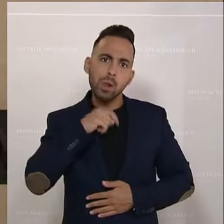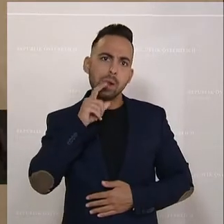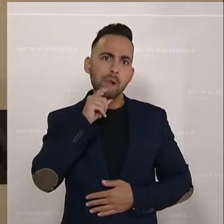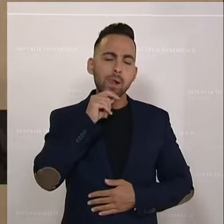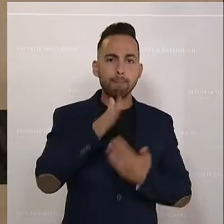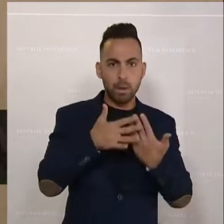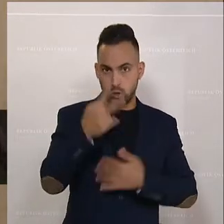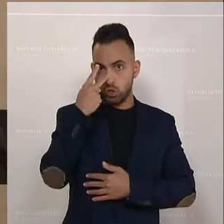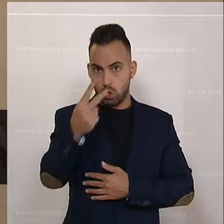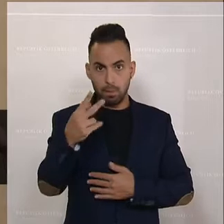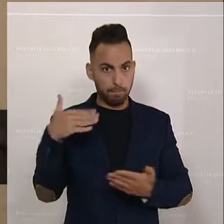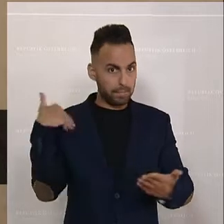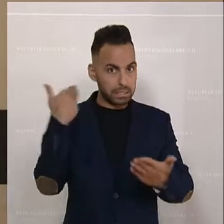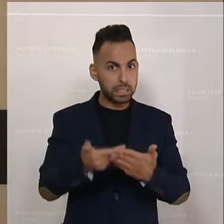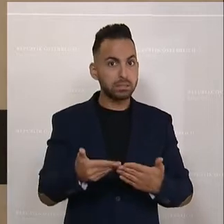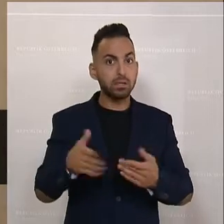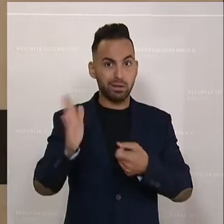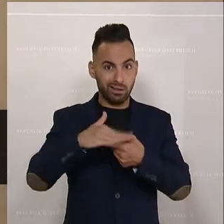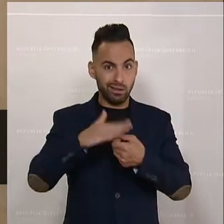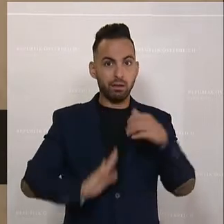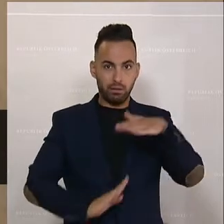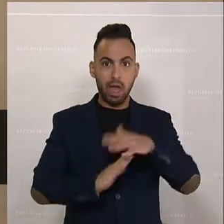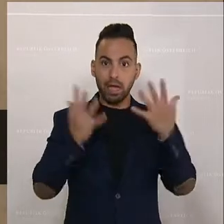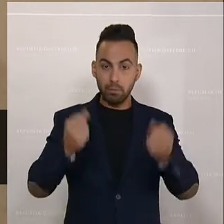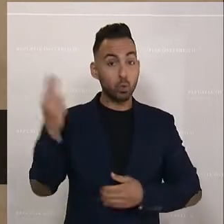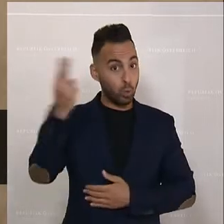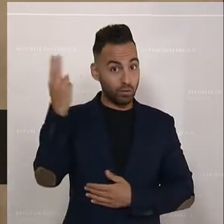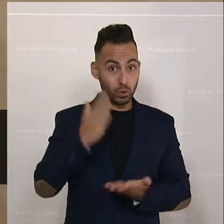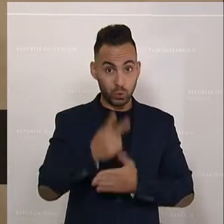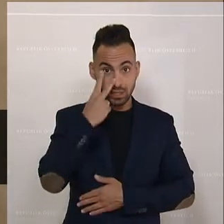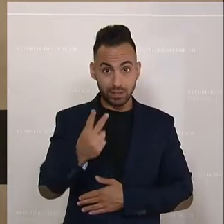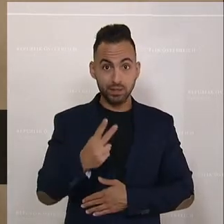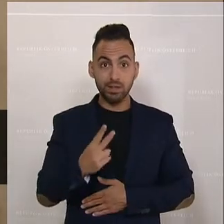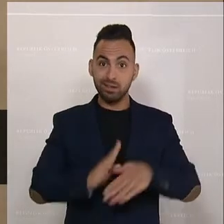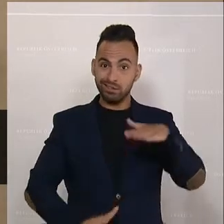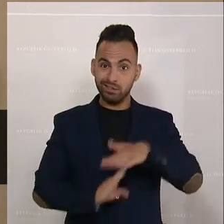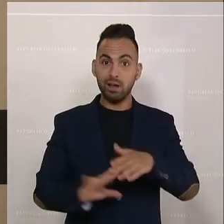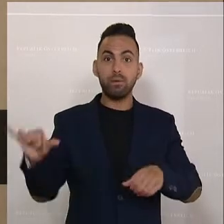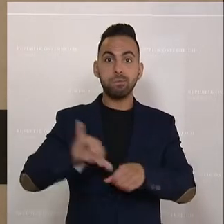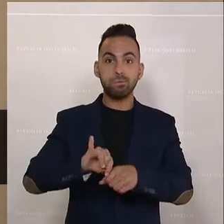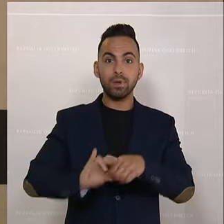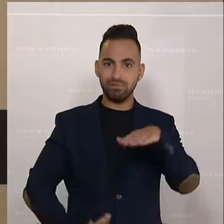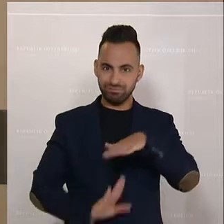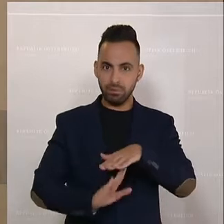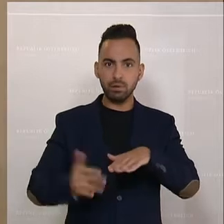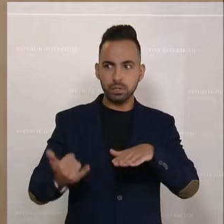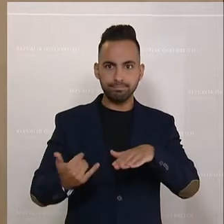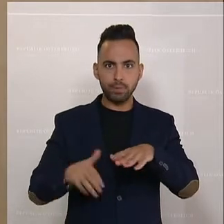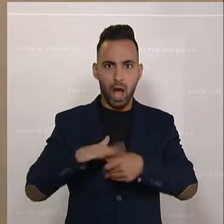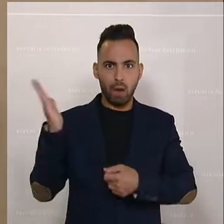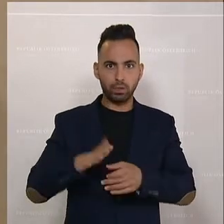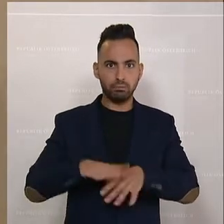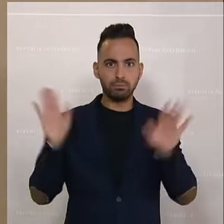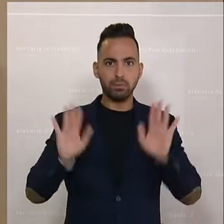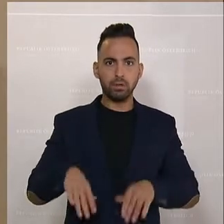sich anschaut, was bis jetzt die Ergebnisse waren. Slowenien wurde bereits erwähnt, ein Preisdeckel auf Treibstoff, inzwischen abgeschafft worden, inzwischen die gilt, der